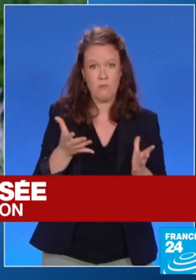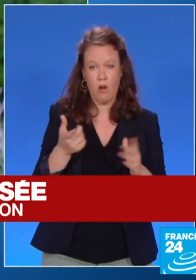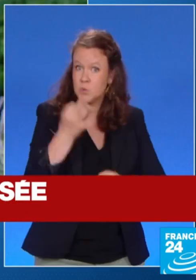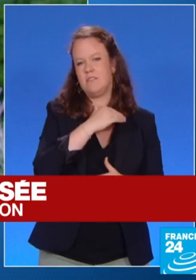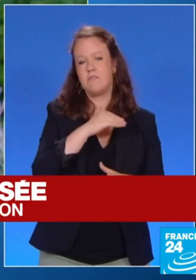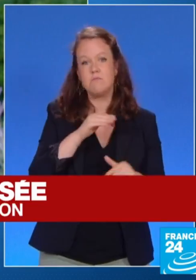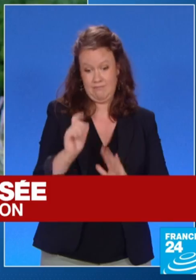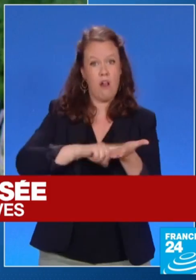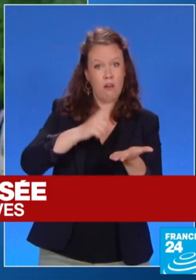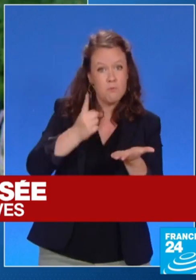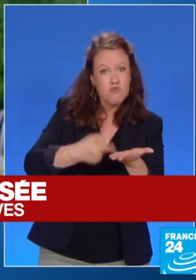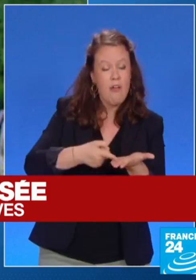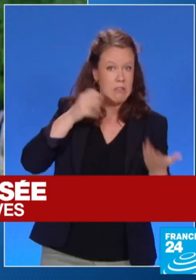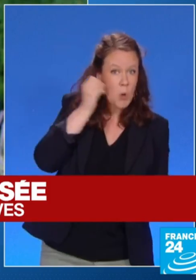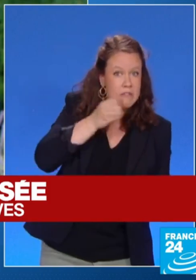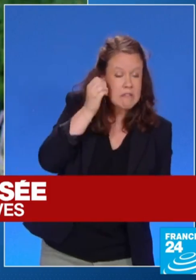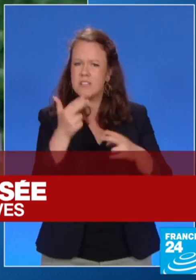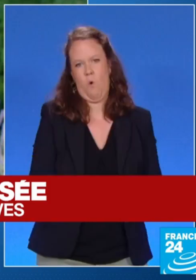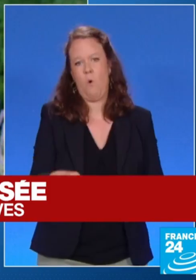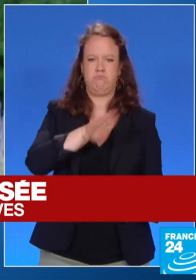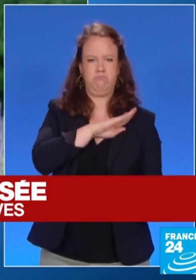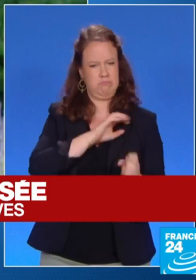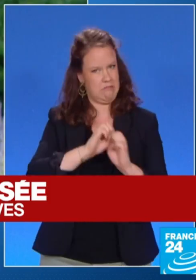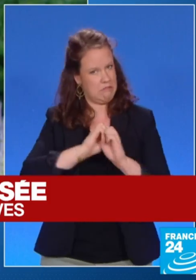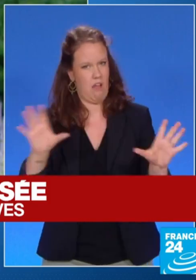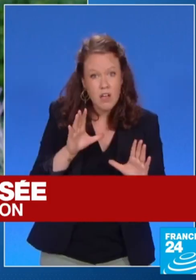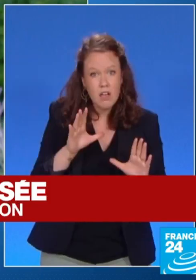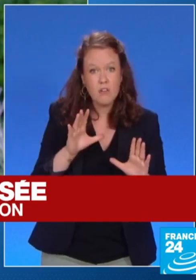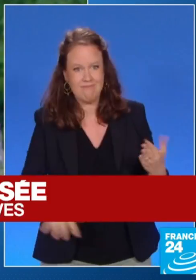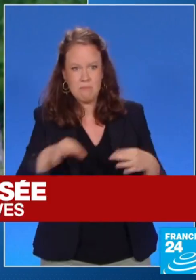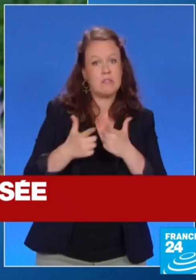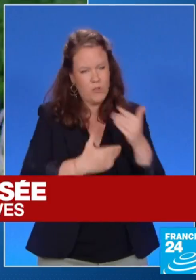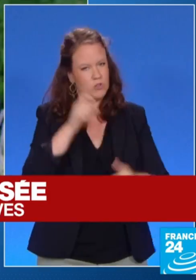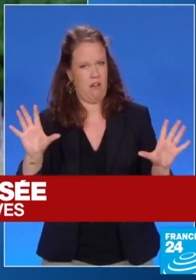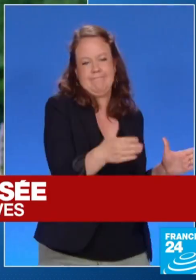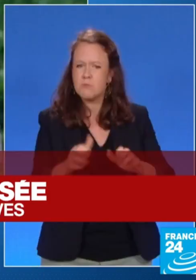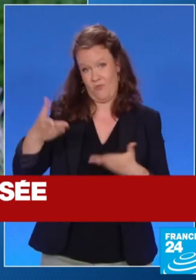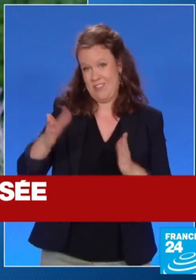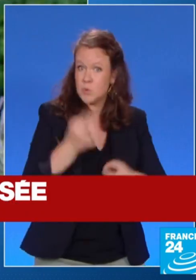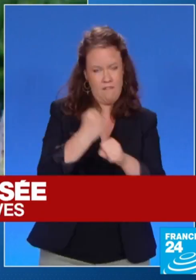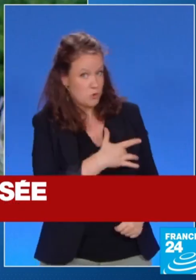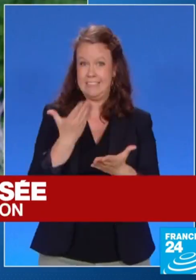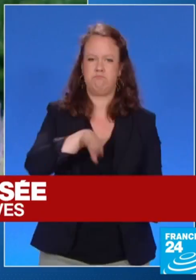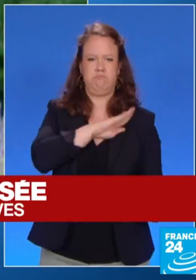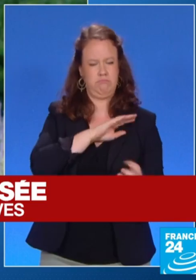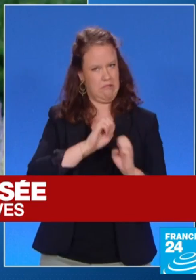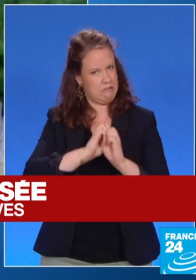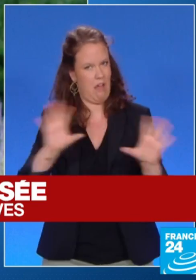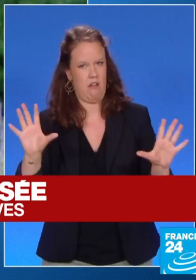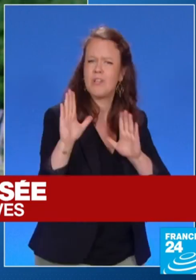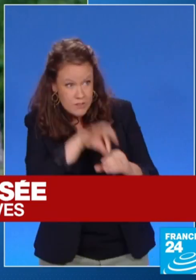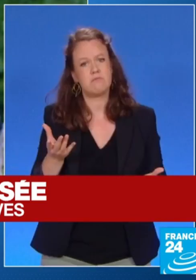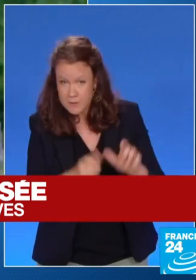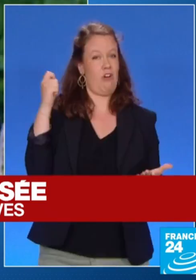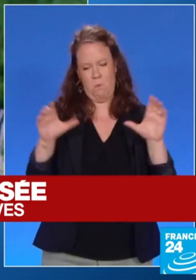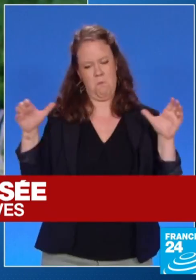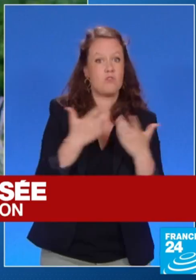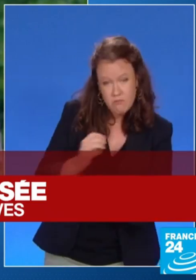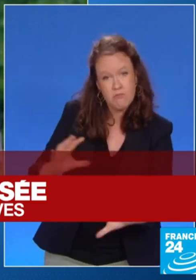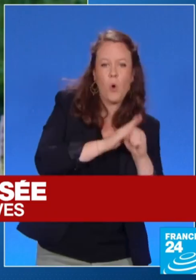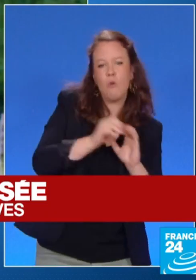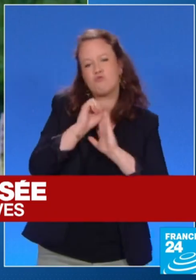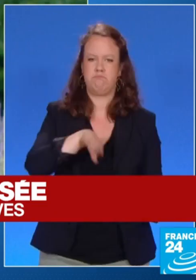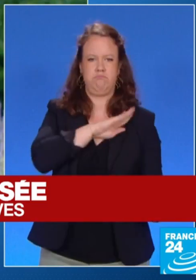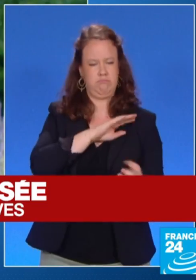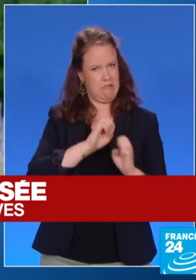veut dire plus d'impôts pour les moyens d'atteindre la transition des travaux. Ça veut dire niquer l'achat de vos gros sdabrône. Ça veut dire que je m'en bat les